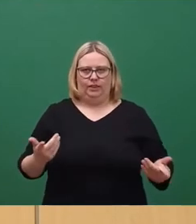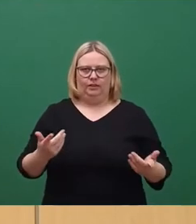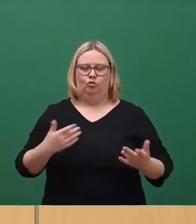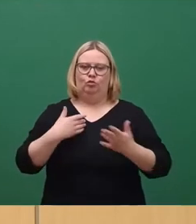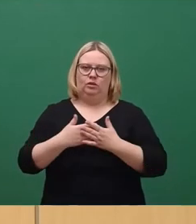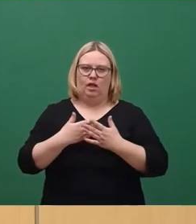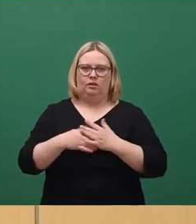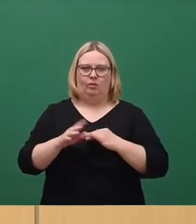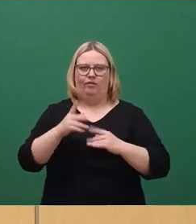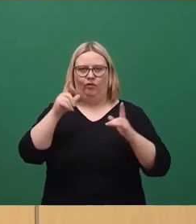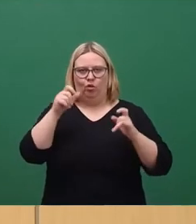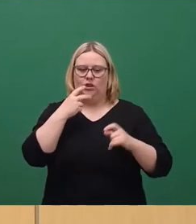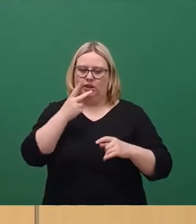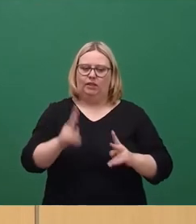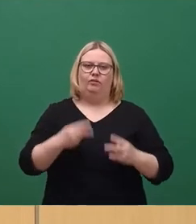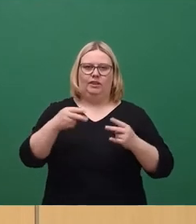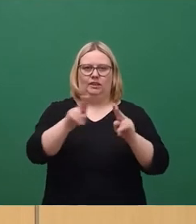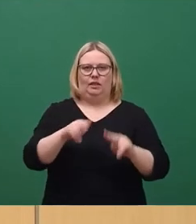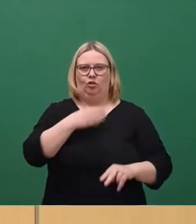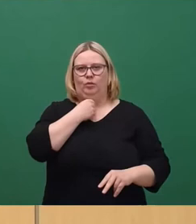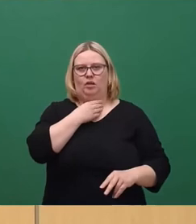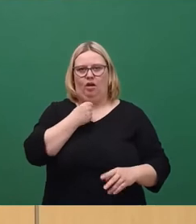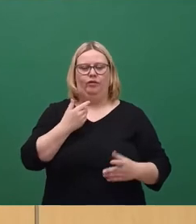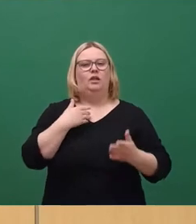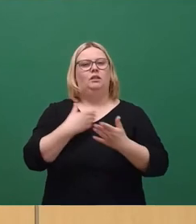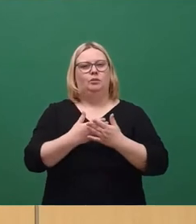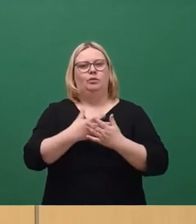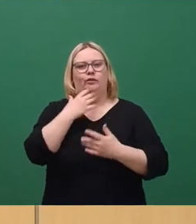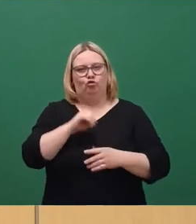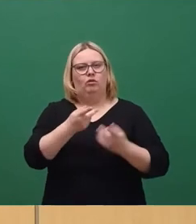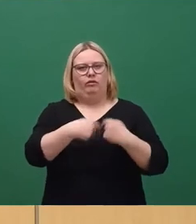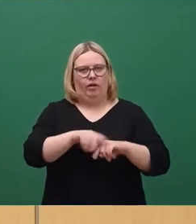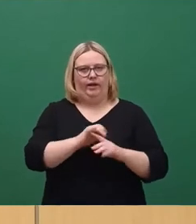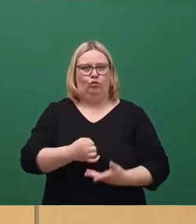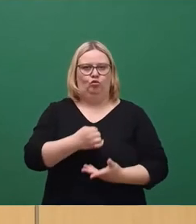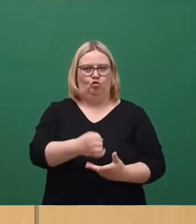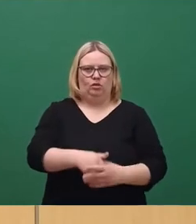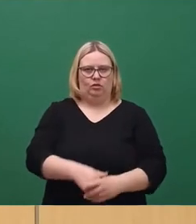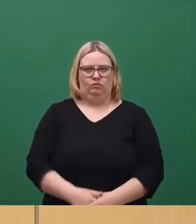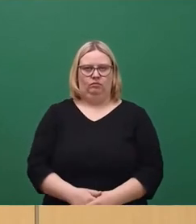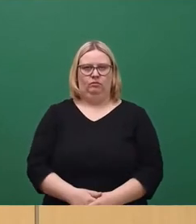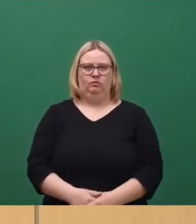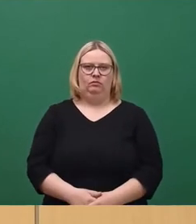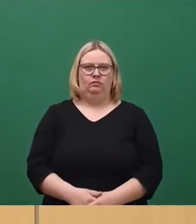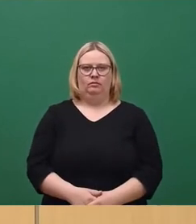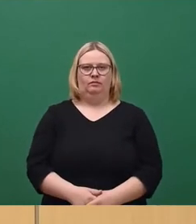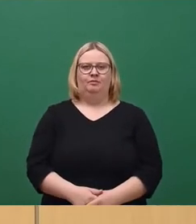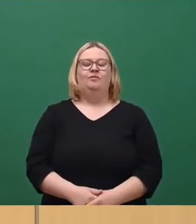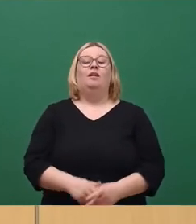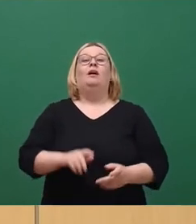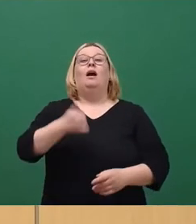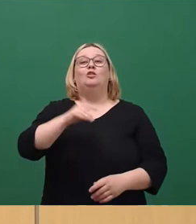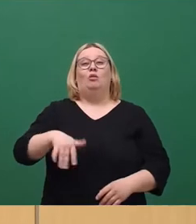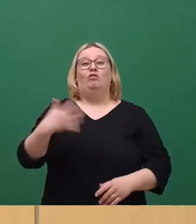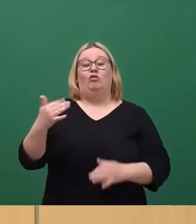ich habe Fotos gesehen, ganz dringender Sanierungsbedarf. Deshalb wollen wir unter anderem solchen Vereinen dort mit unter die Arme greifen. 1,5